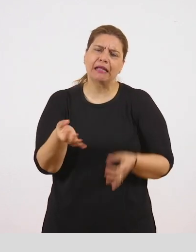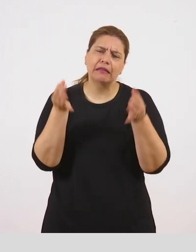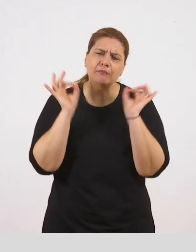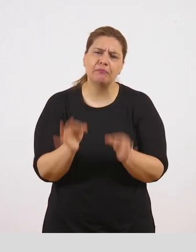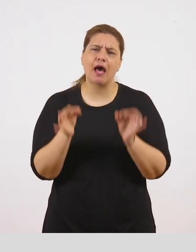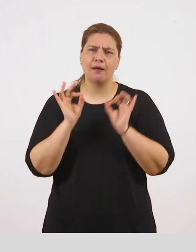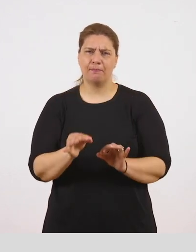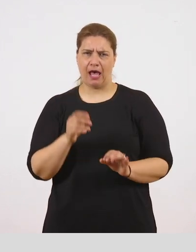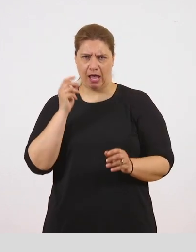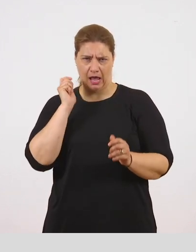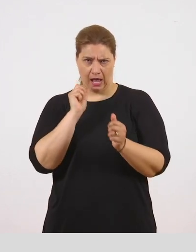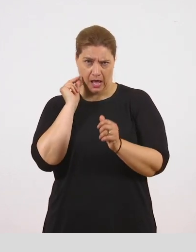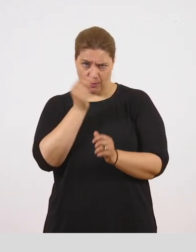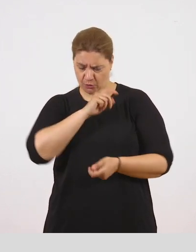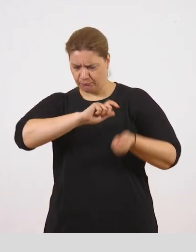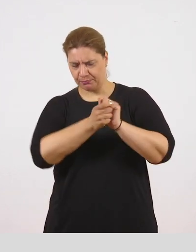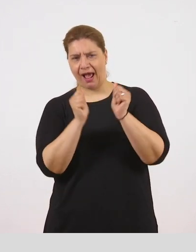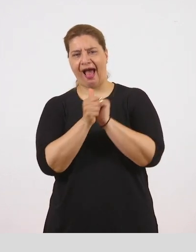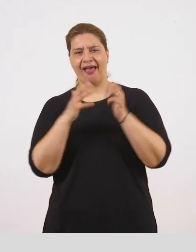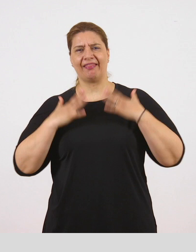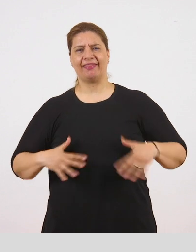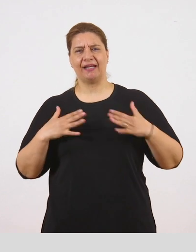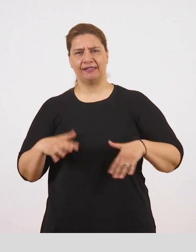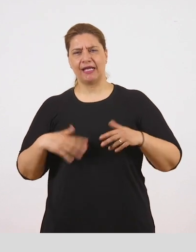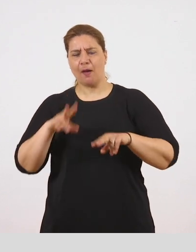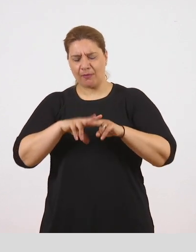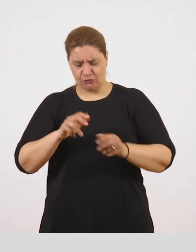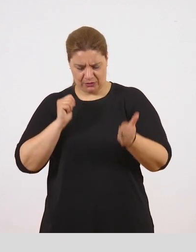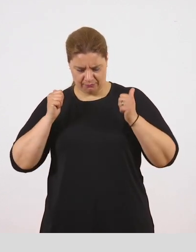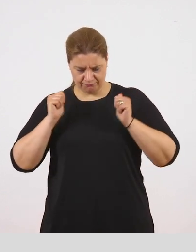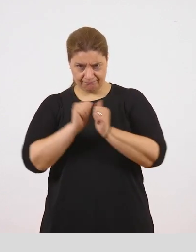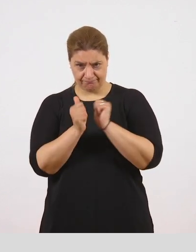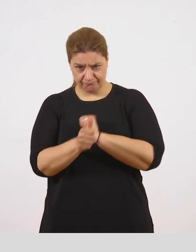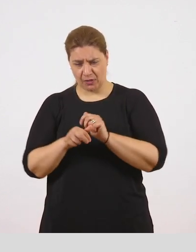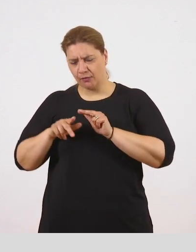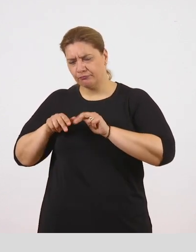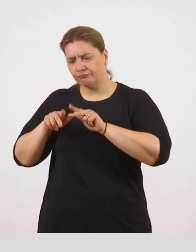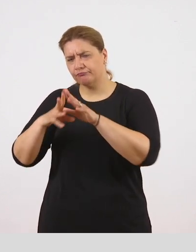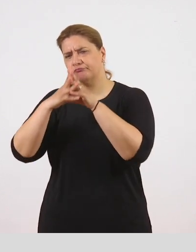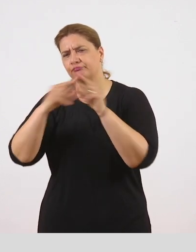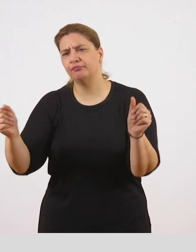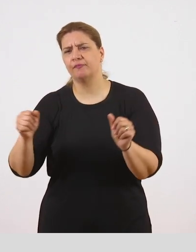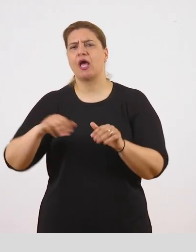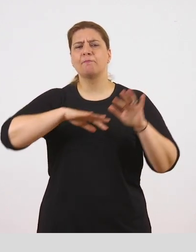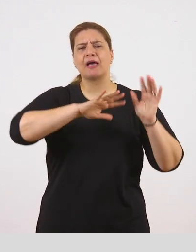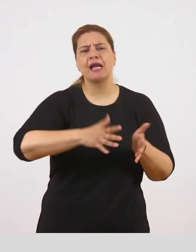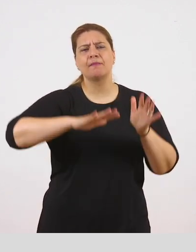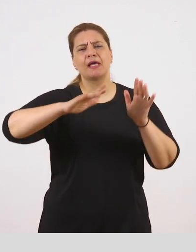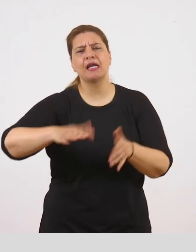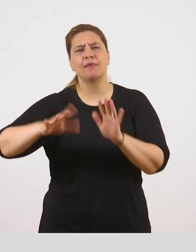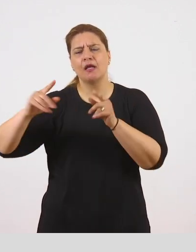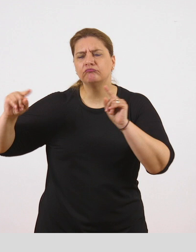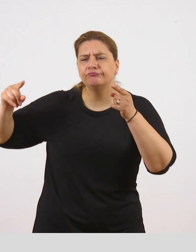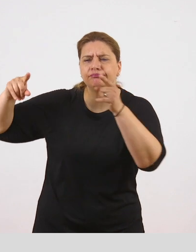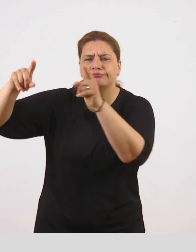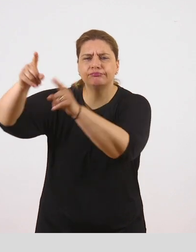χανόταν. Παραλία παραλία έφτανε ως το ακροτήρι με τον φάρο που το δέρνουν τα κύματα.